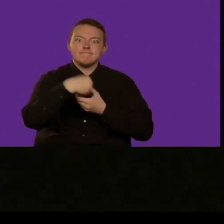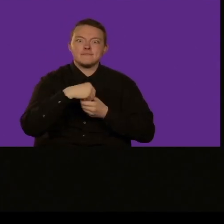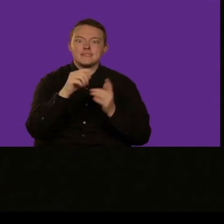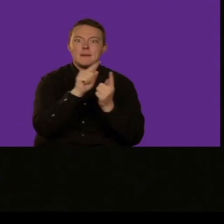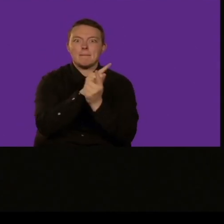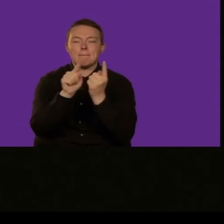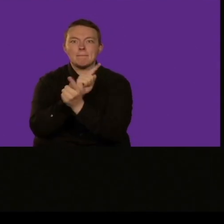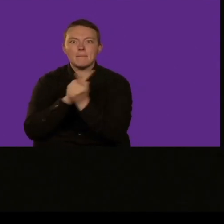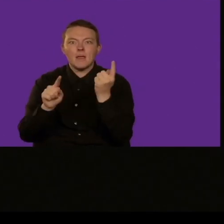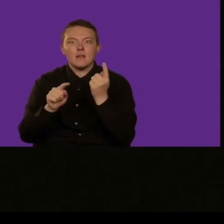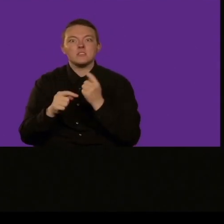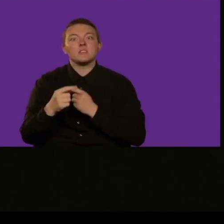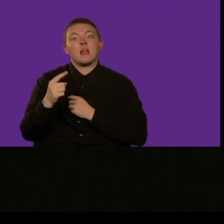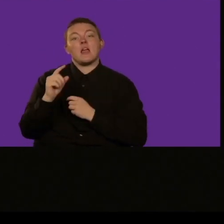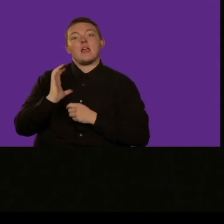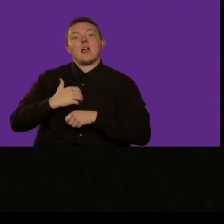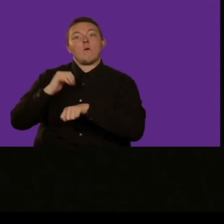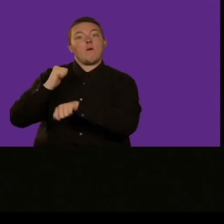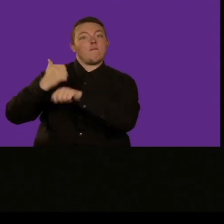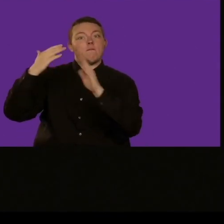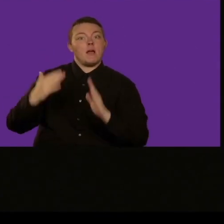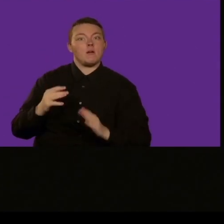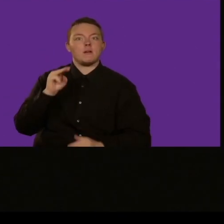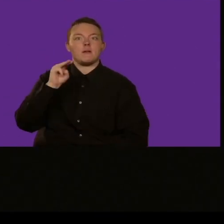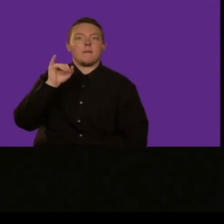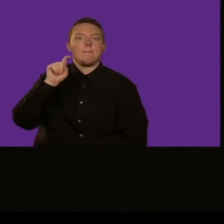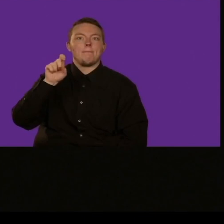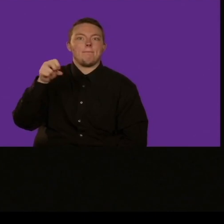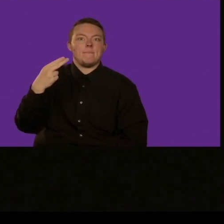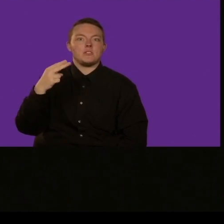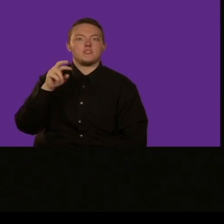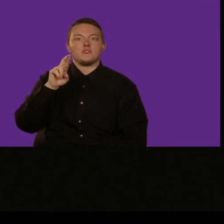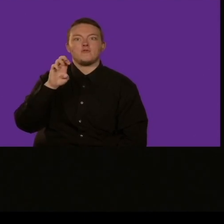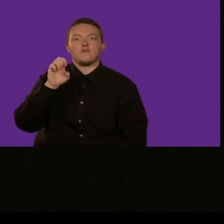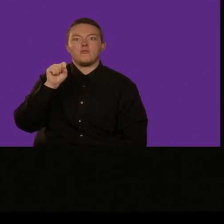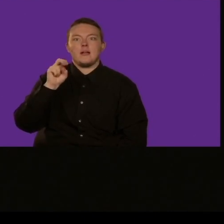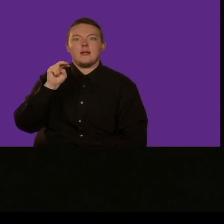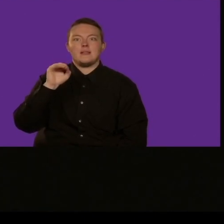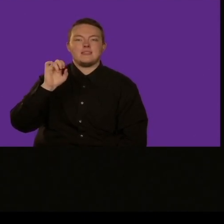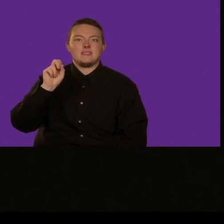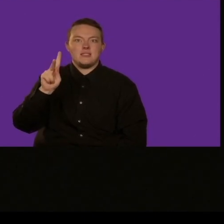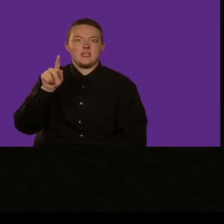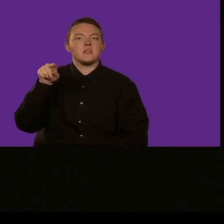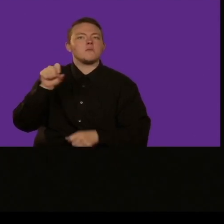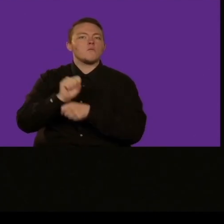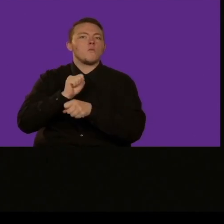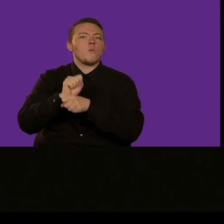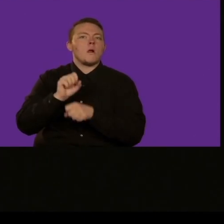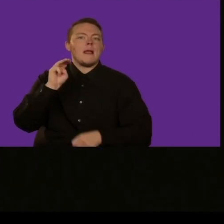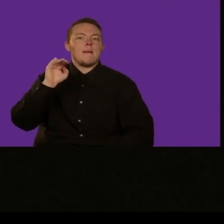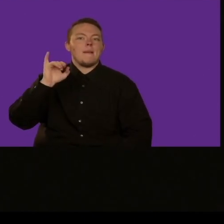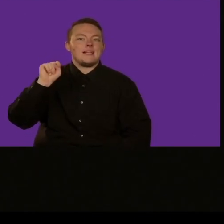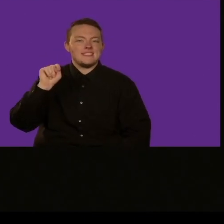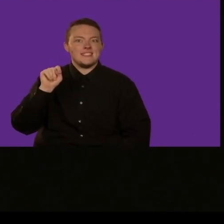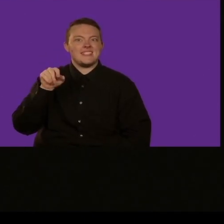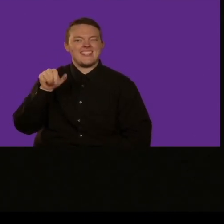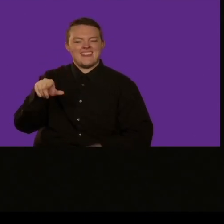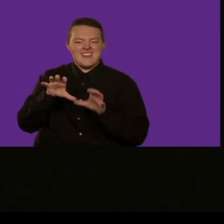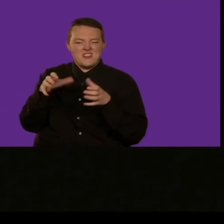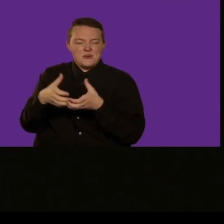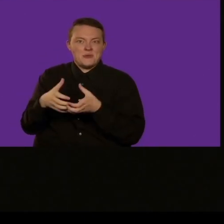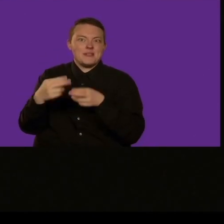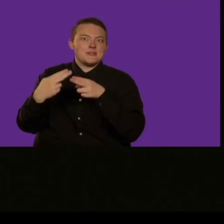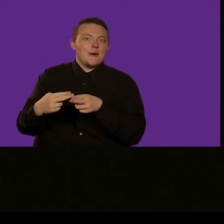comunità di tutto il mondo con la Fondazione Scratch, con le sue lezioni, per poter avere un ambiente di apprendimento.